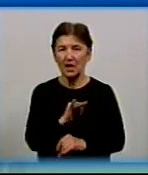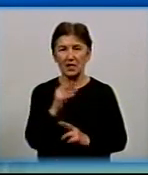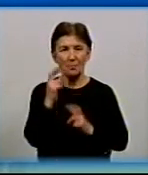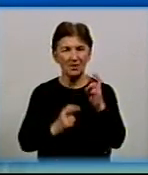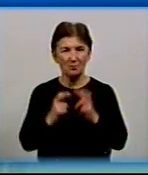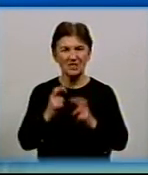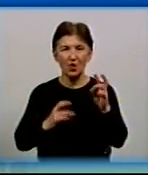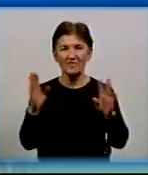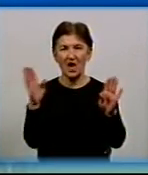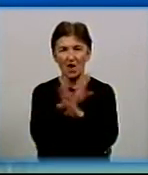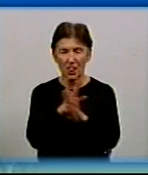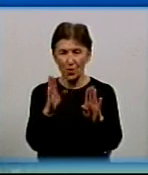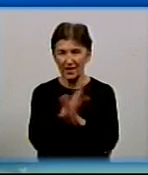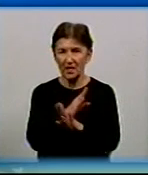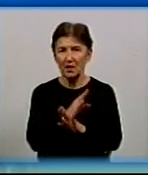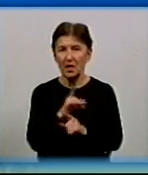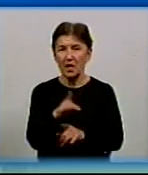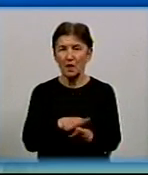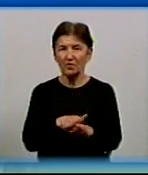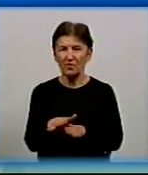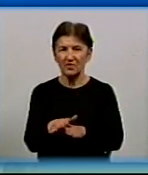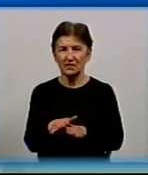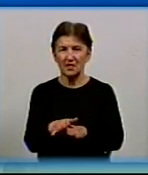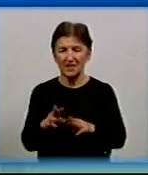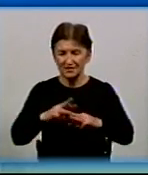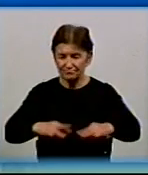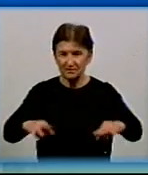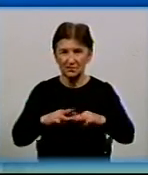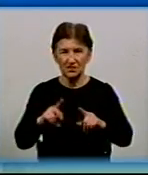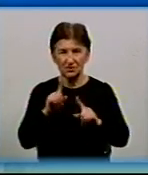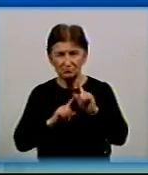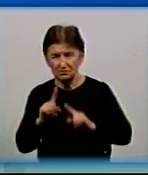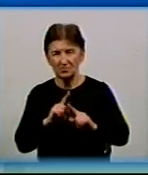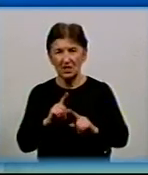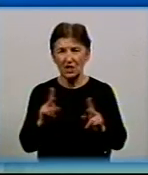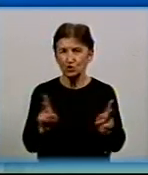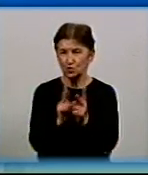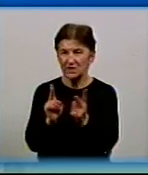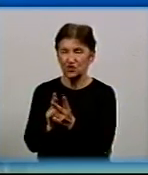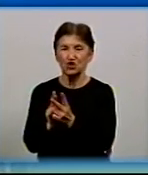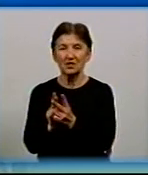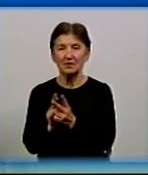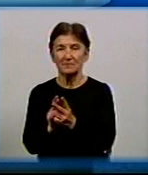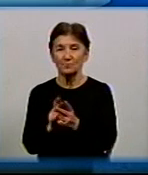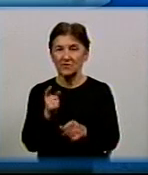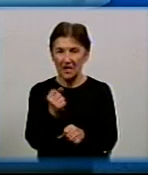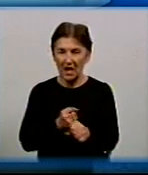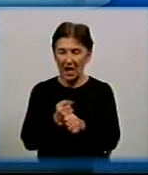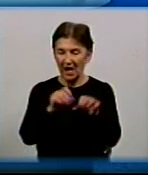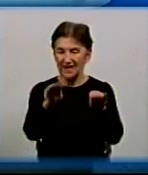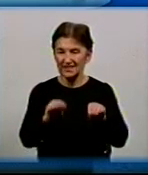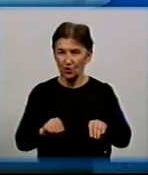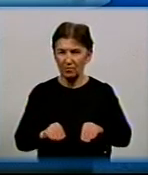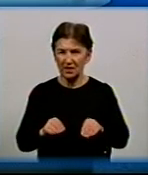екології, проводили штаби, проводили зустрічі і розробили певні